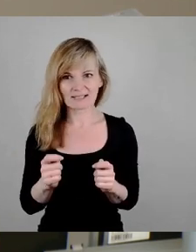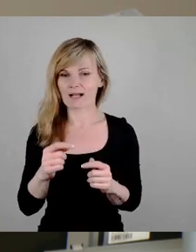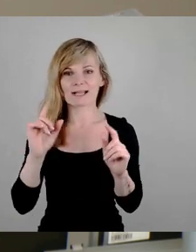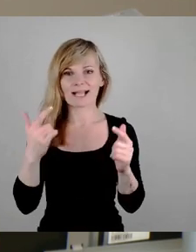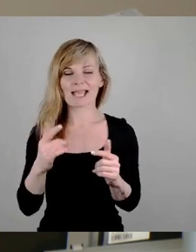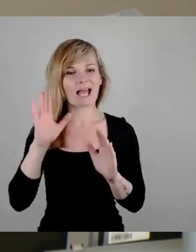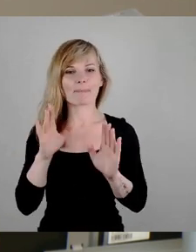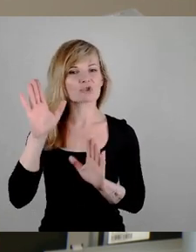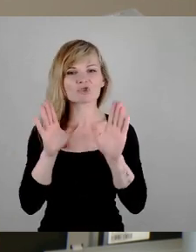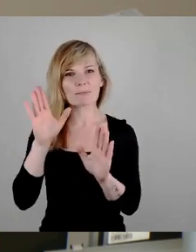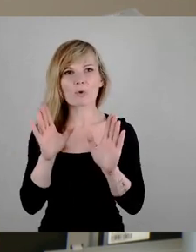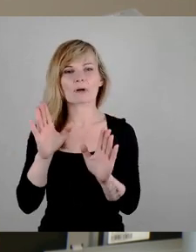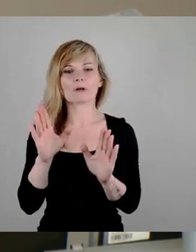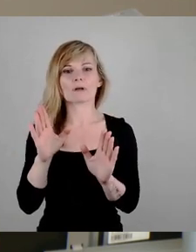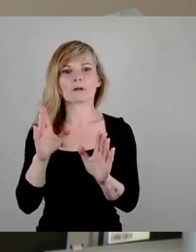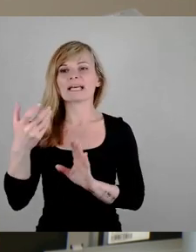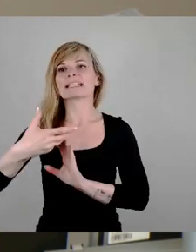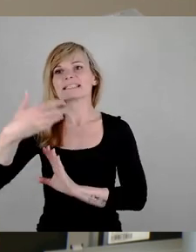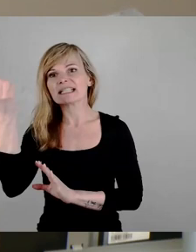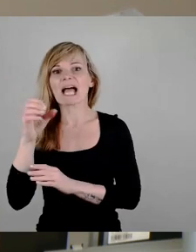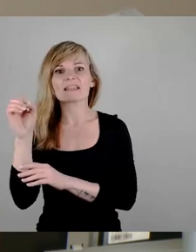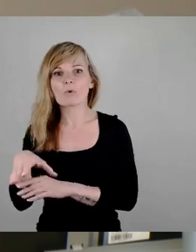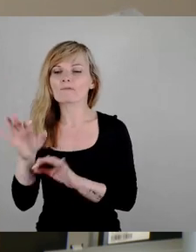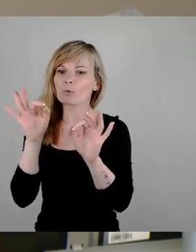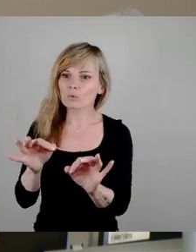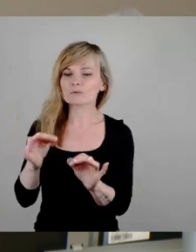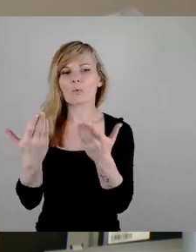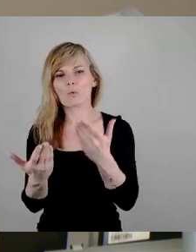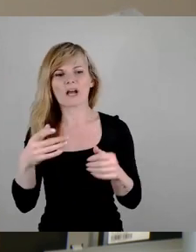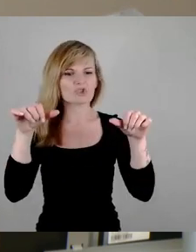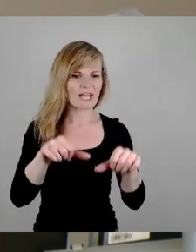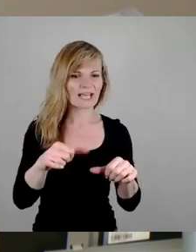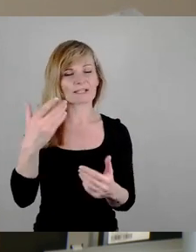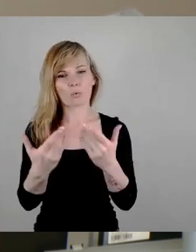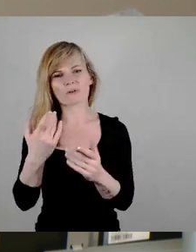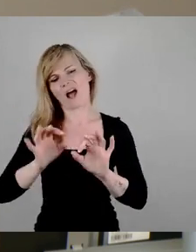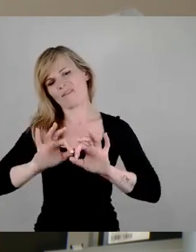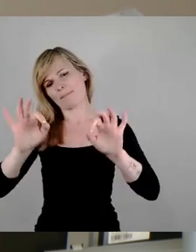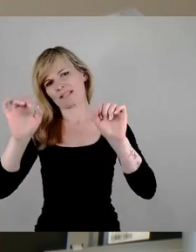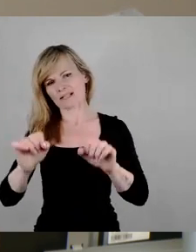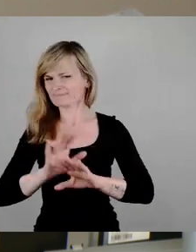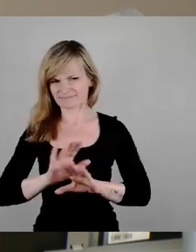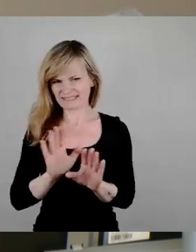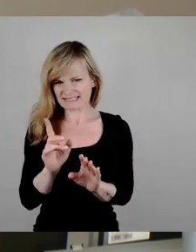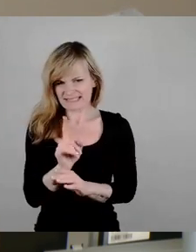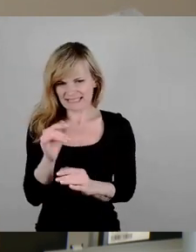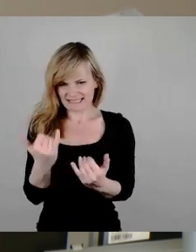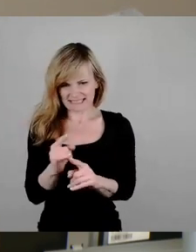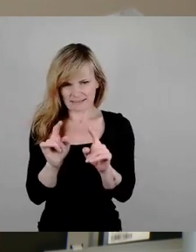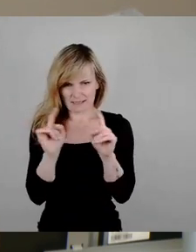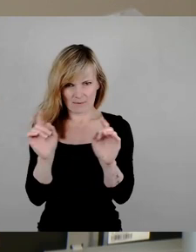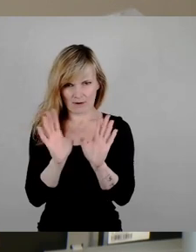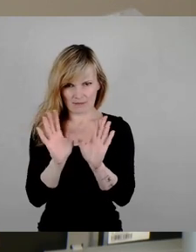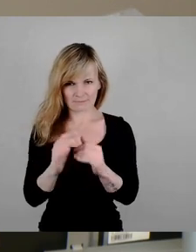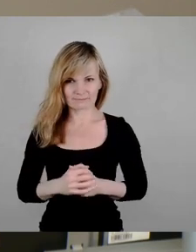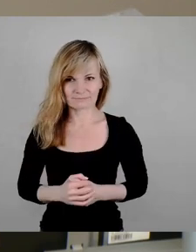darüber, ob man jetzt den Siegerentwurf gut oder schlecht oder vielleicht verbesserungswürdig findet. Das ist hier gerade nicht der zentrale